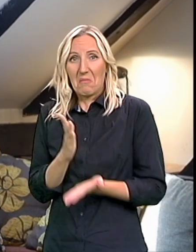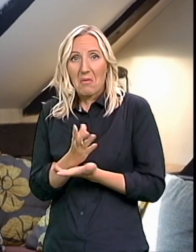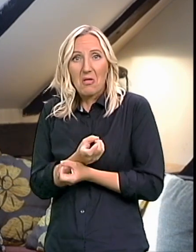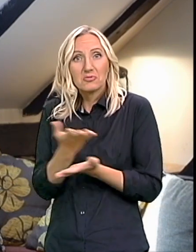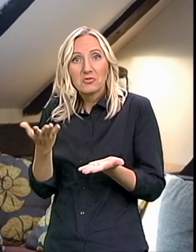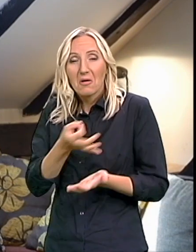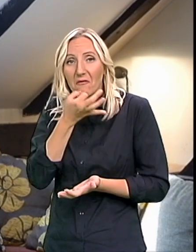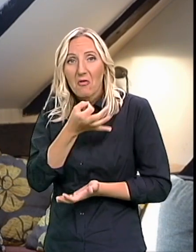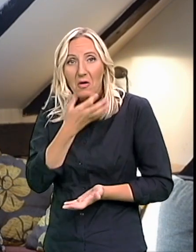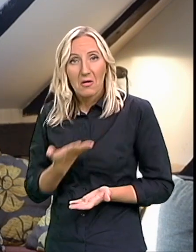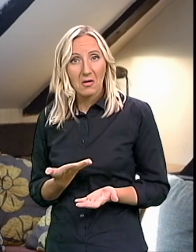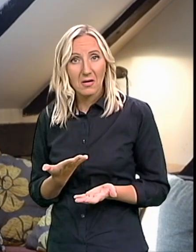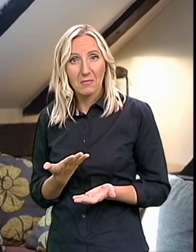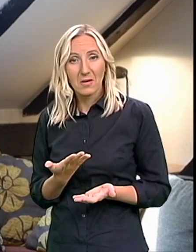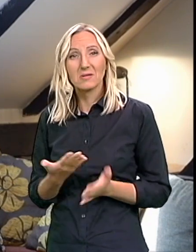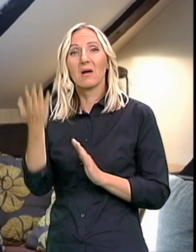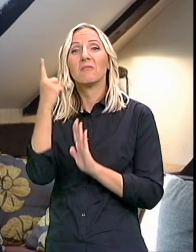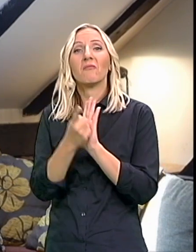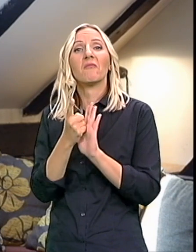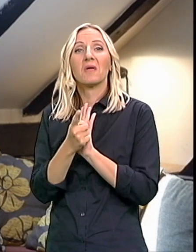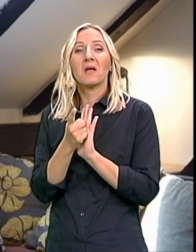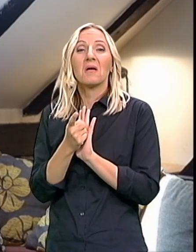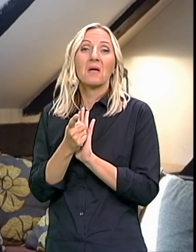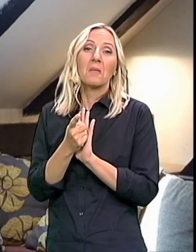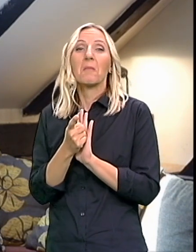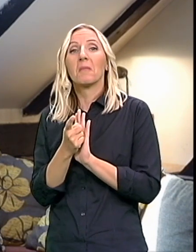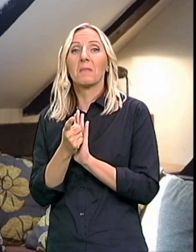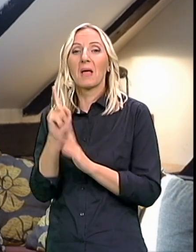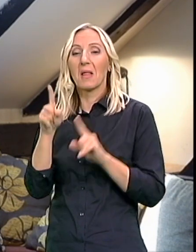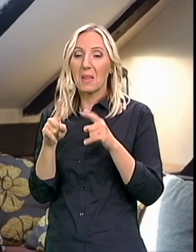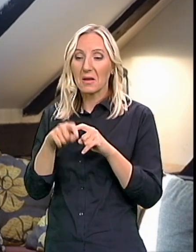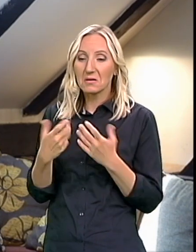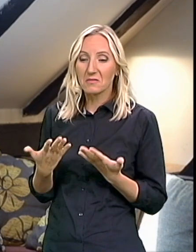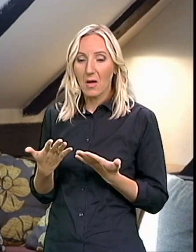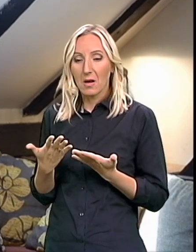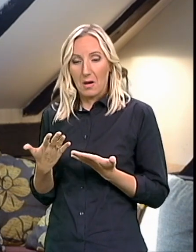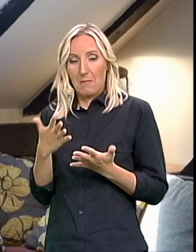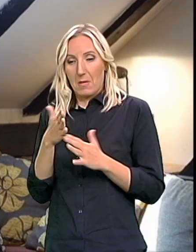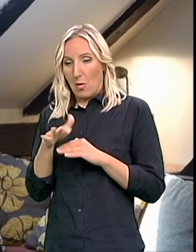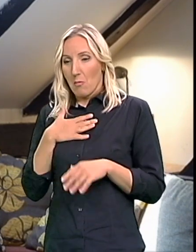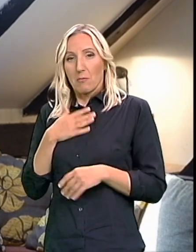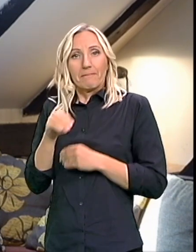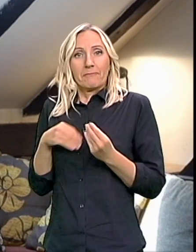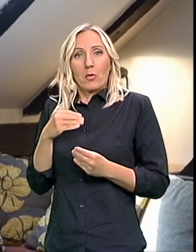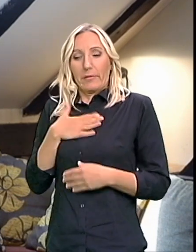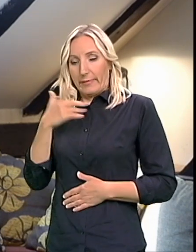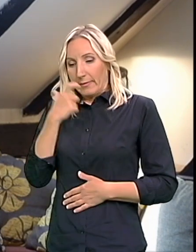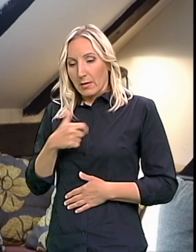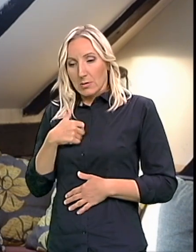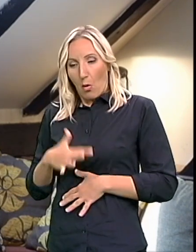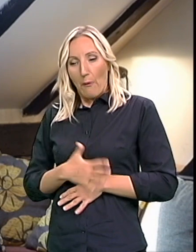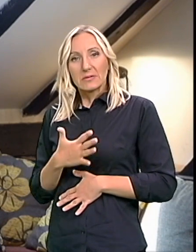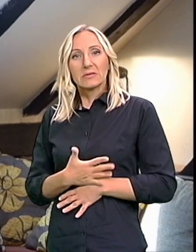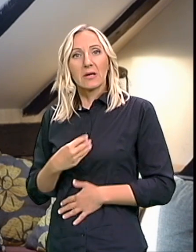Nekako su neke stvari Valjda Kroz taj neki roditeljski osjećaj U